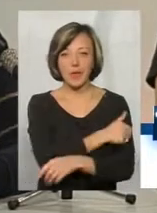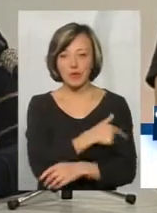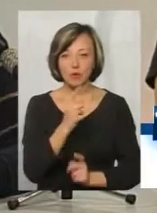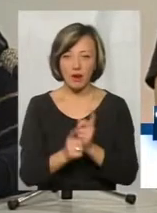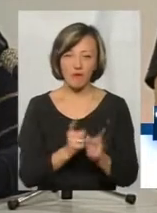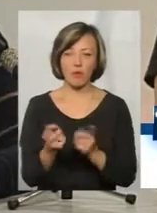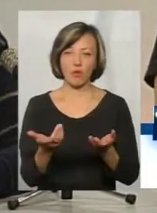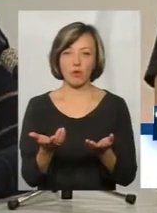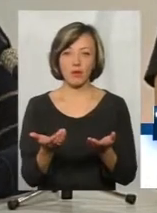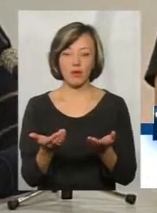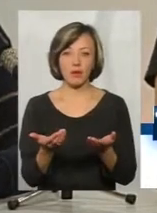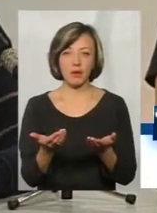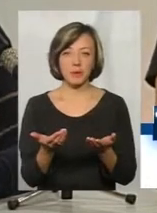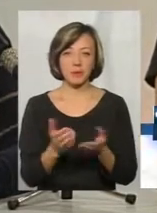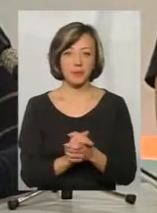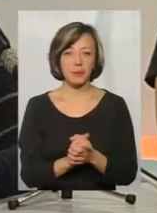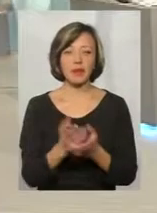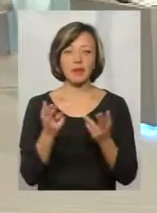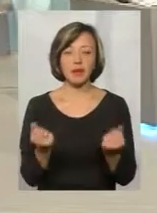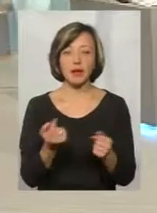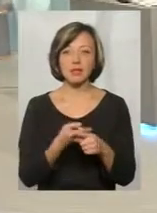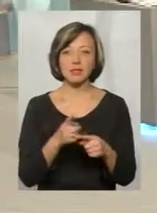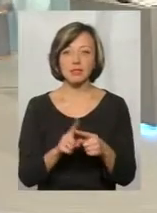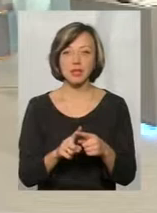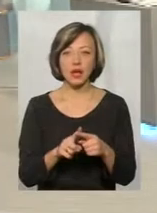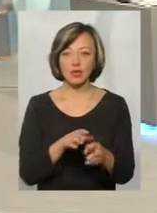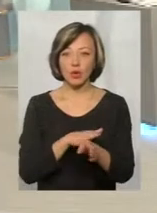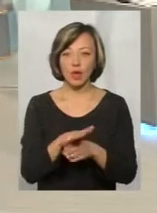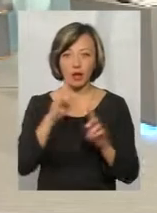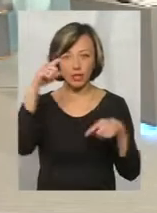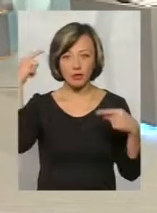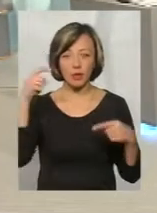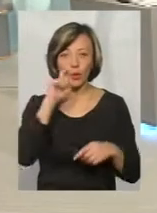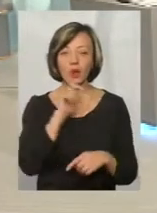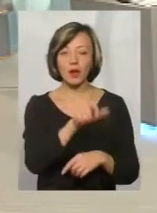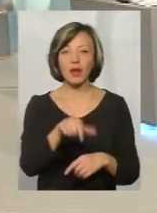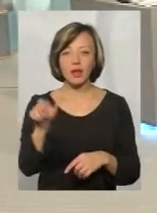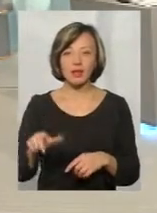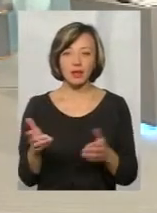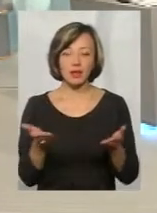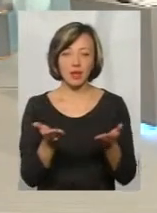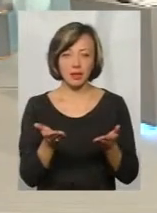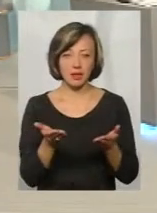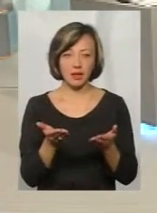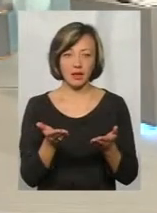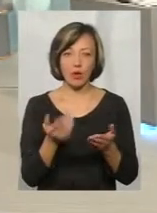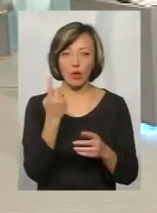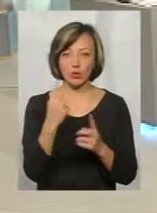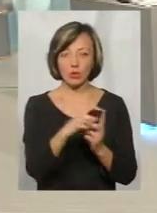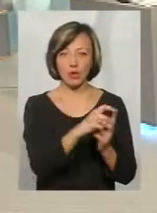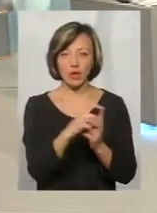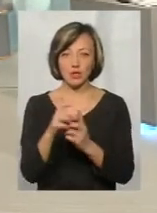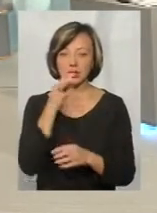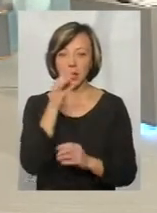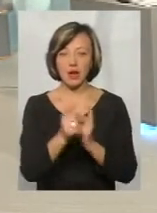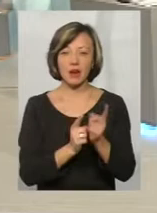реформи. Так, але це якась така тотальна шизофренія українців, які в одному реченні можуть казати,